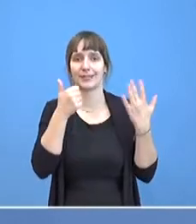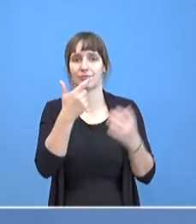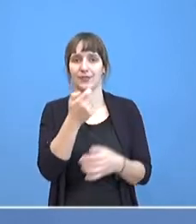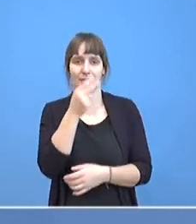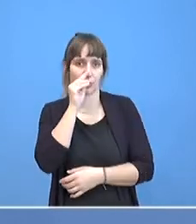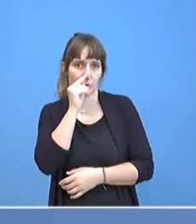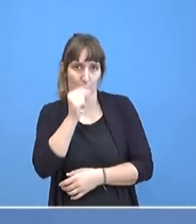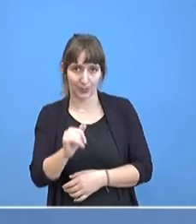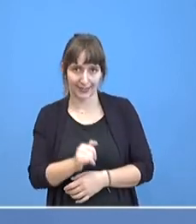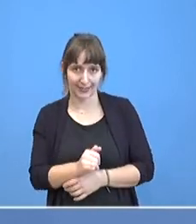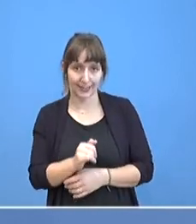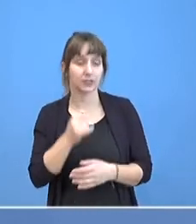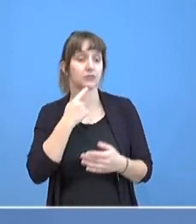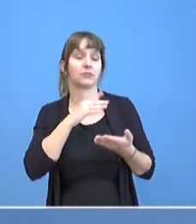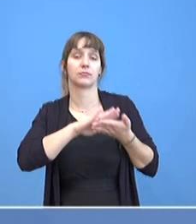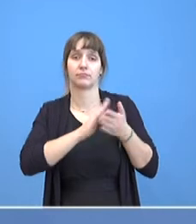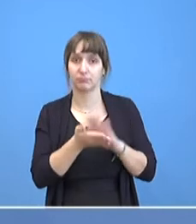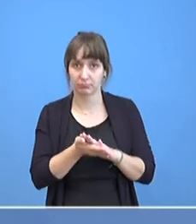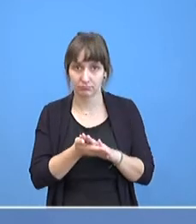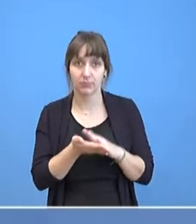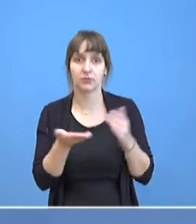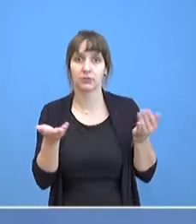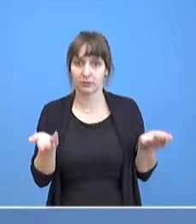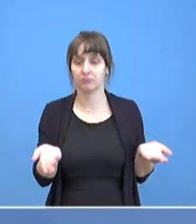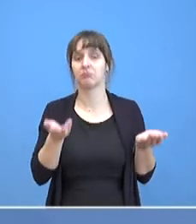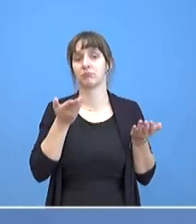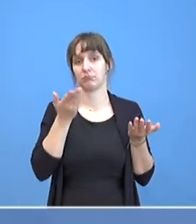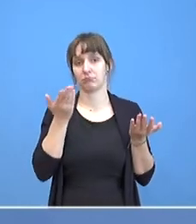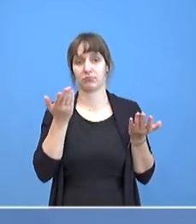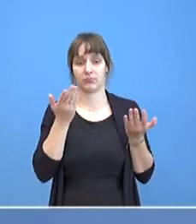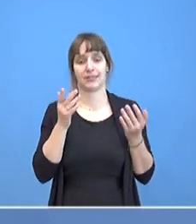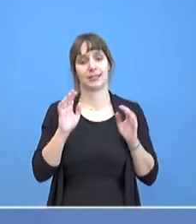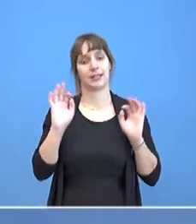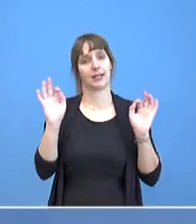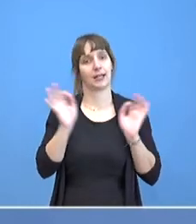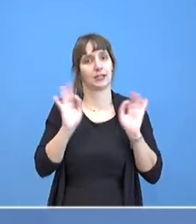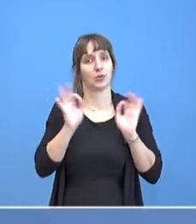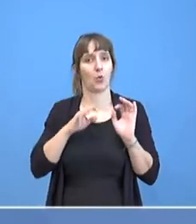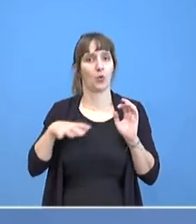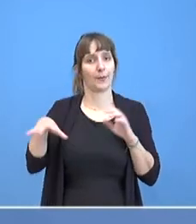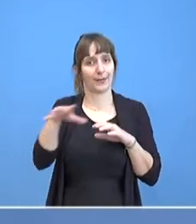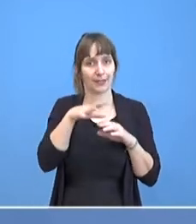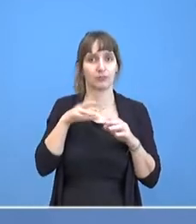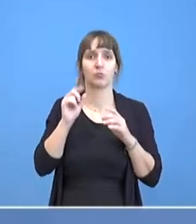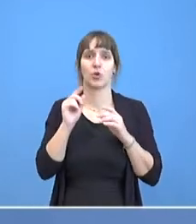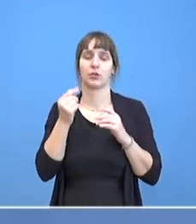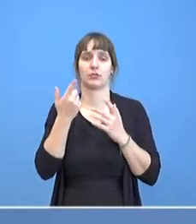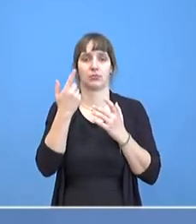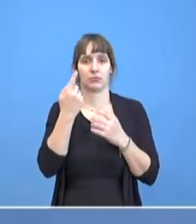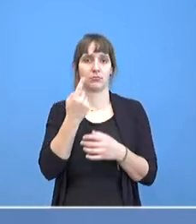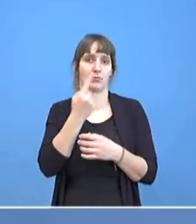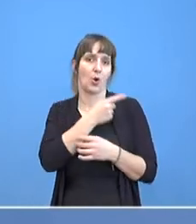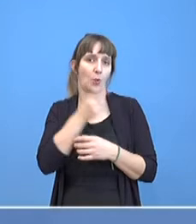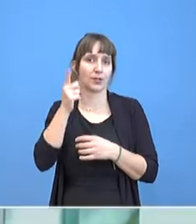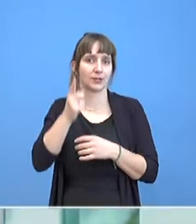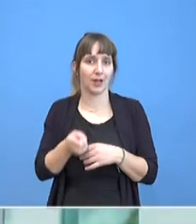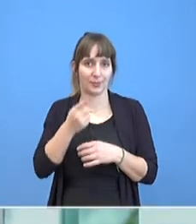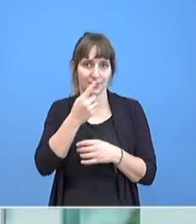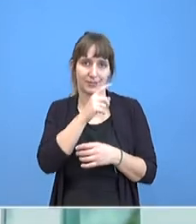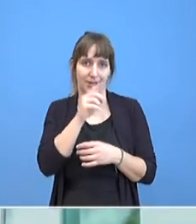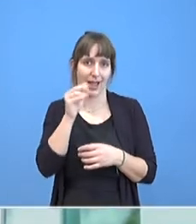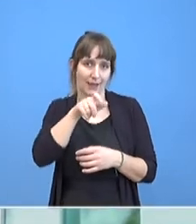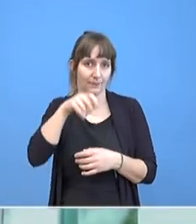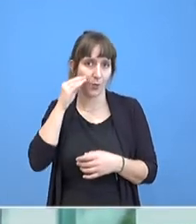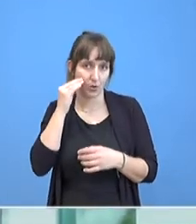Beherbergungsverbote für Reisende aus Gebieten mit 50 Neuinfektionen pro 100.000 Einwohner in den letzten